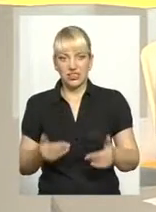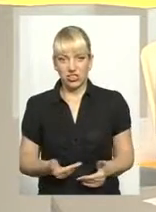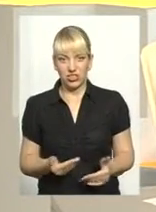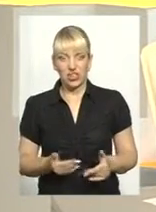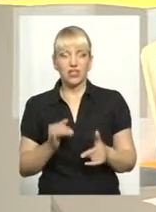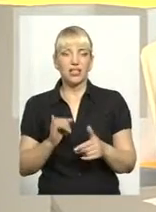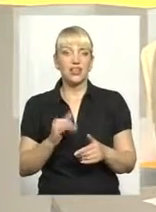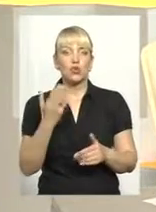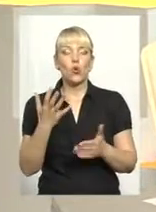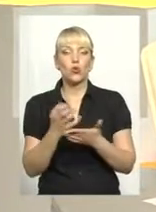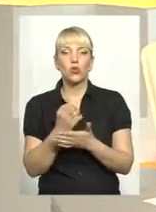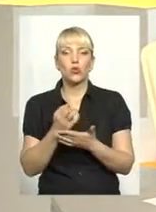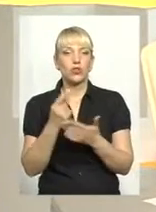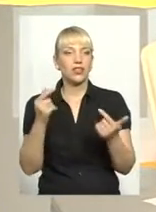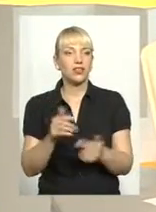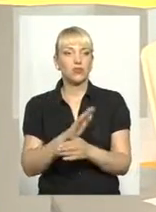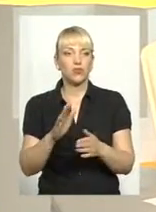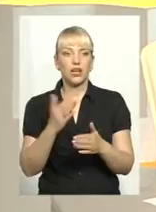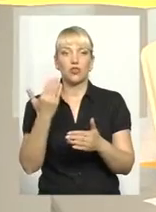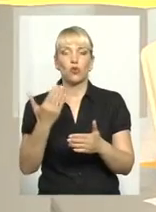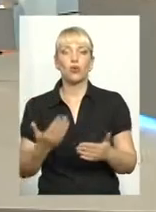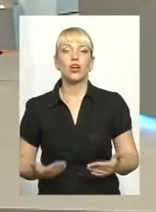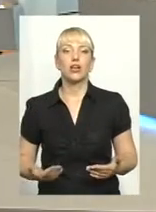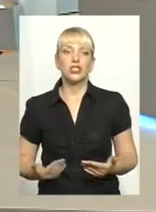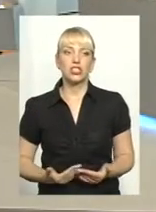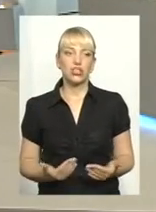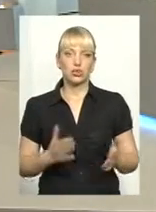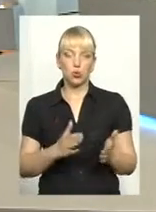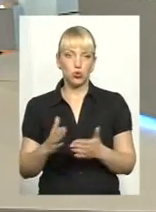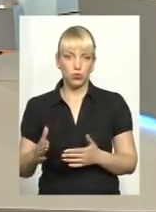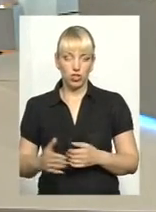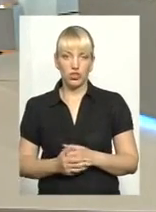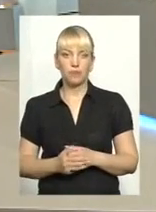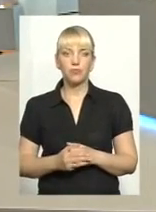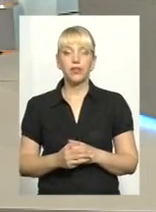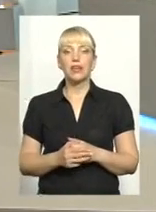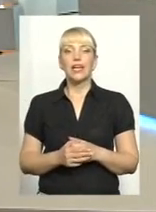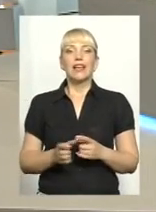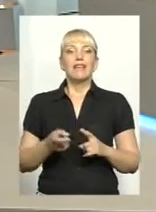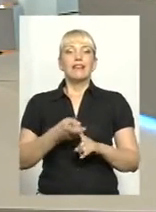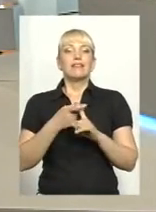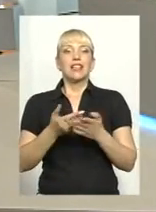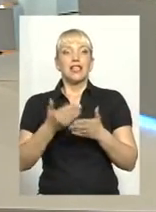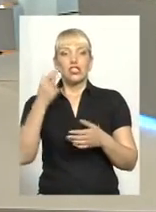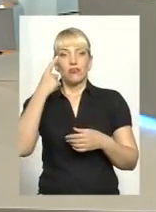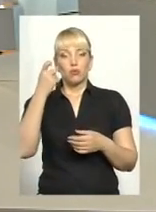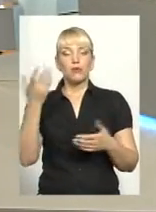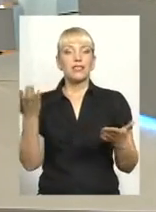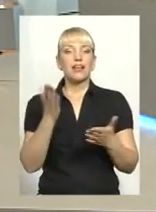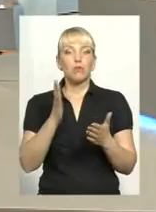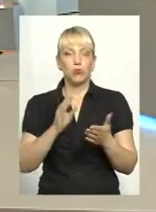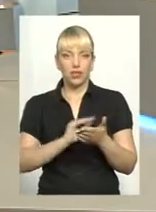відповідають його способу життя. Ви ж розумієте, що в залежності від інформації, яка буде наведена.